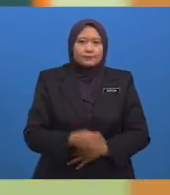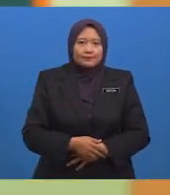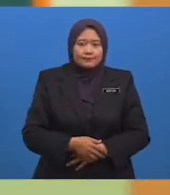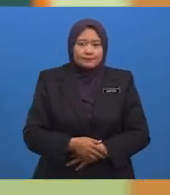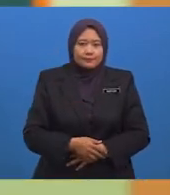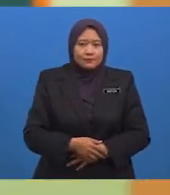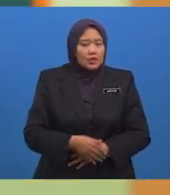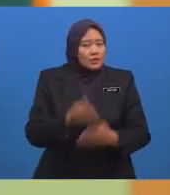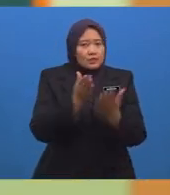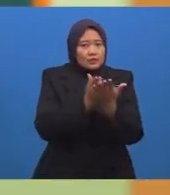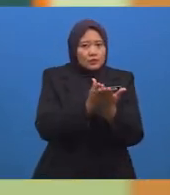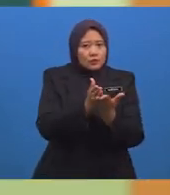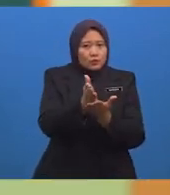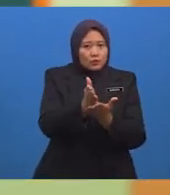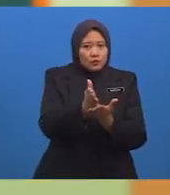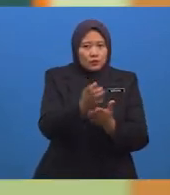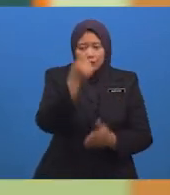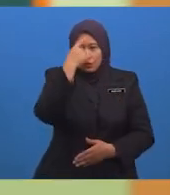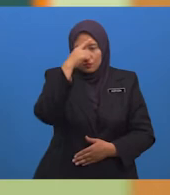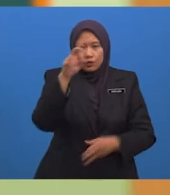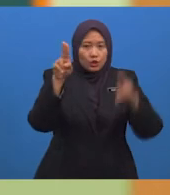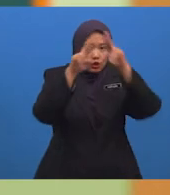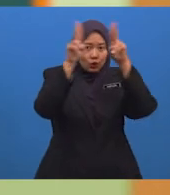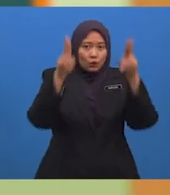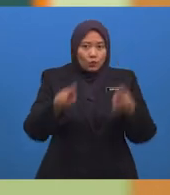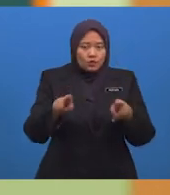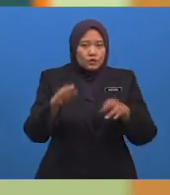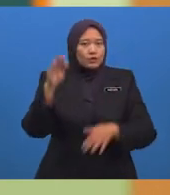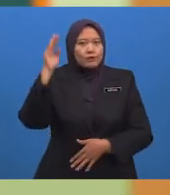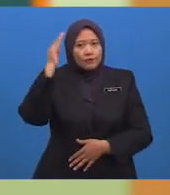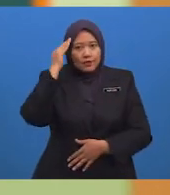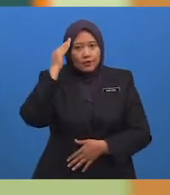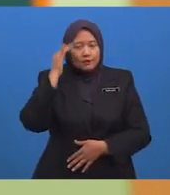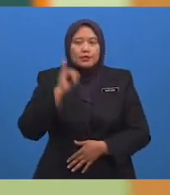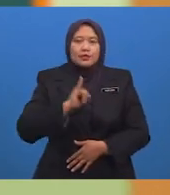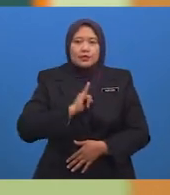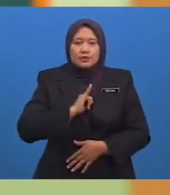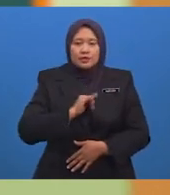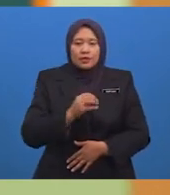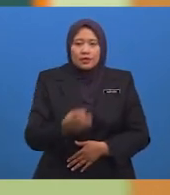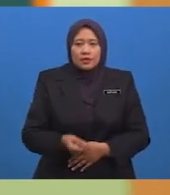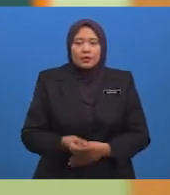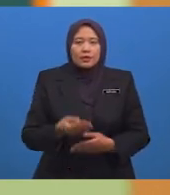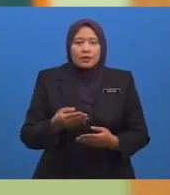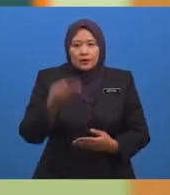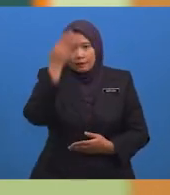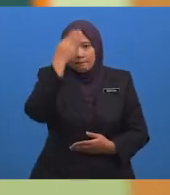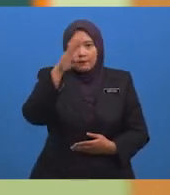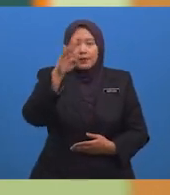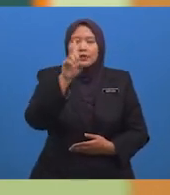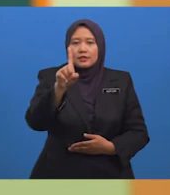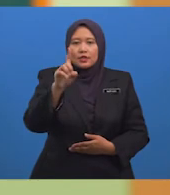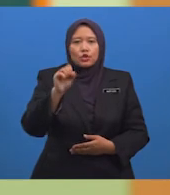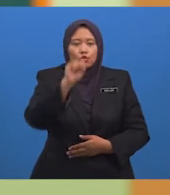Seterusnya Seterusnya Untuk Menguji Kefahaman Di sini Saya Kemukakan Satu lagi Soalan